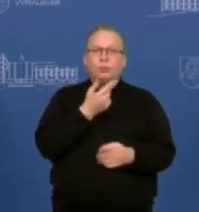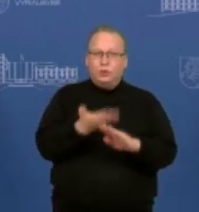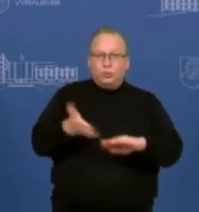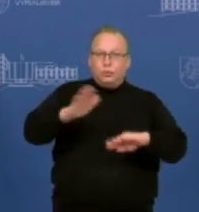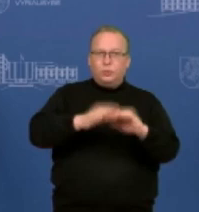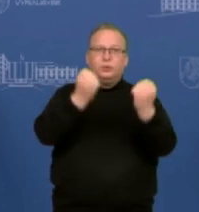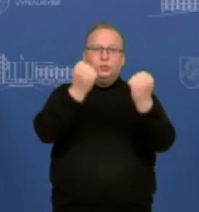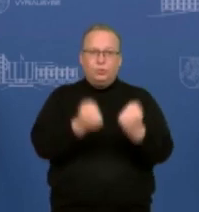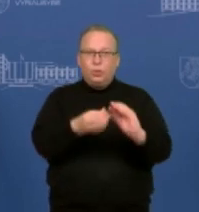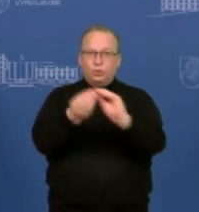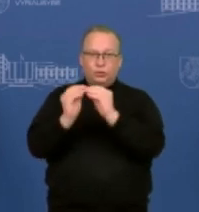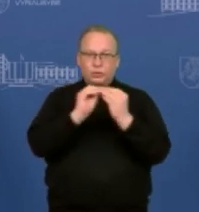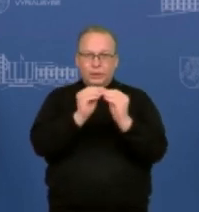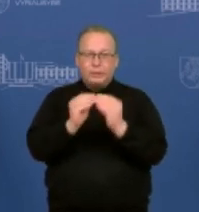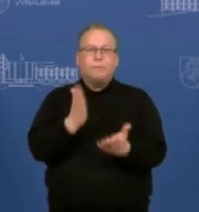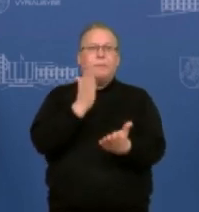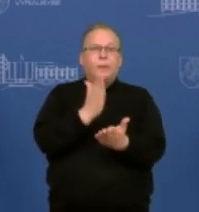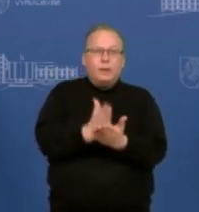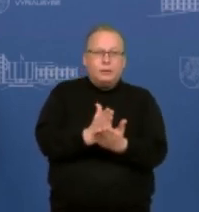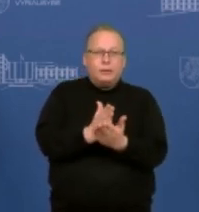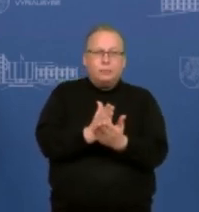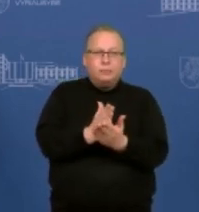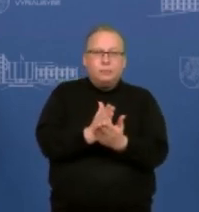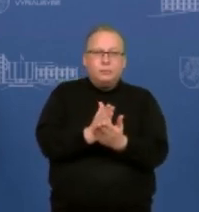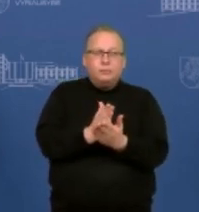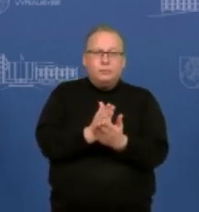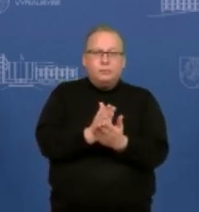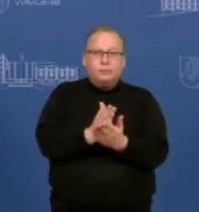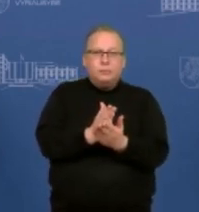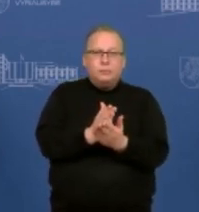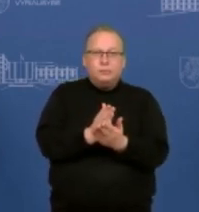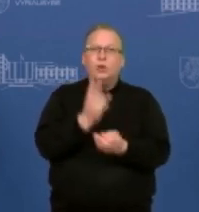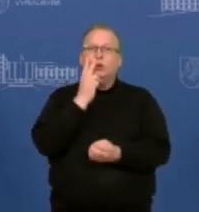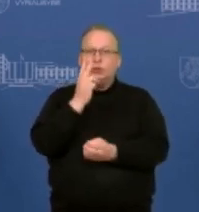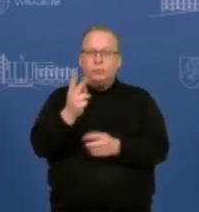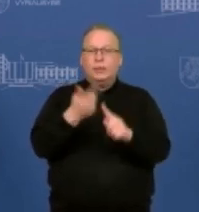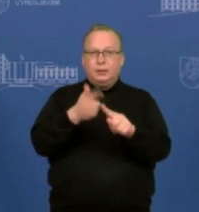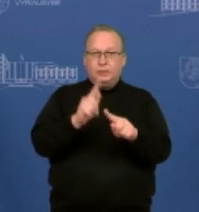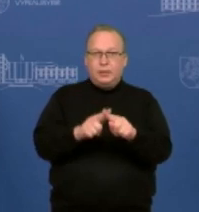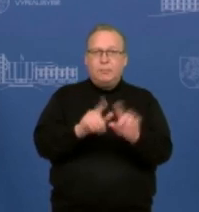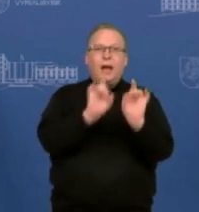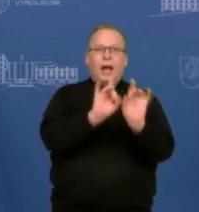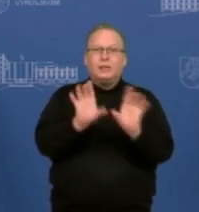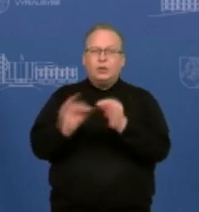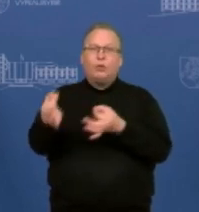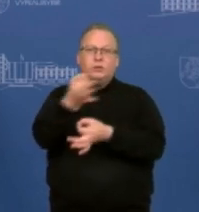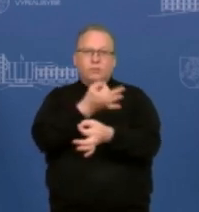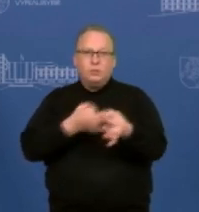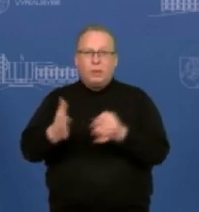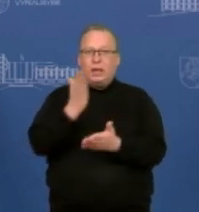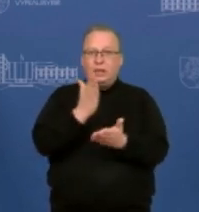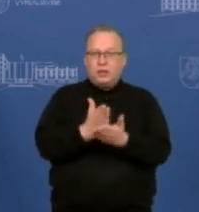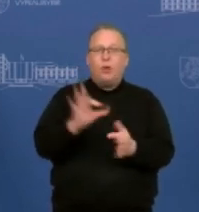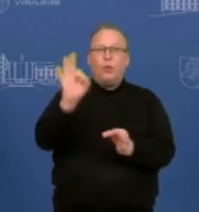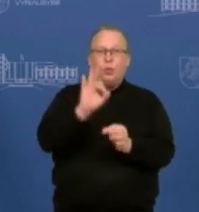elementas yra G7 vaidmo, kuriame formate irgi atskros diskusijos dar paralelines vyksta